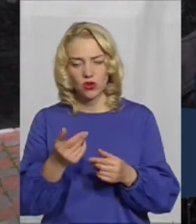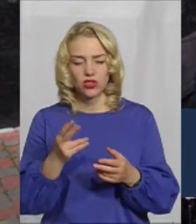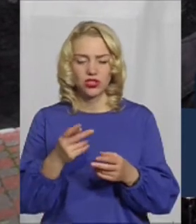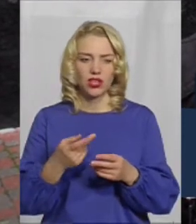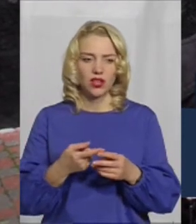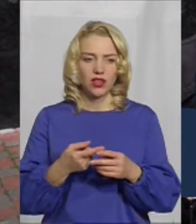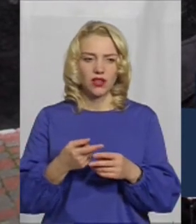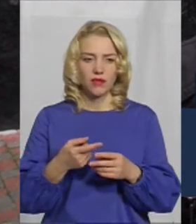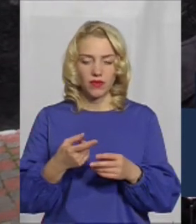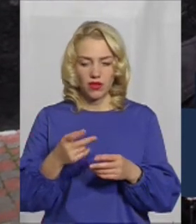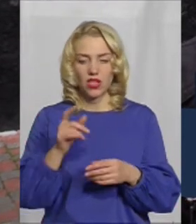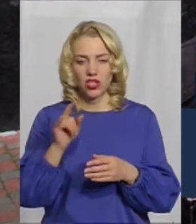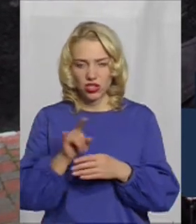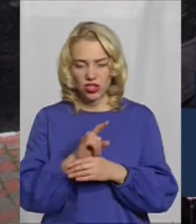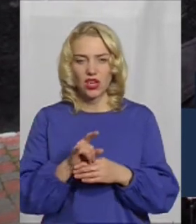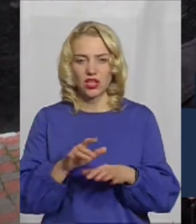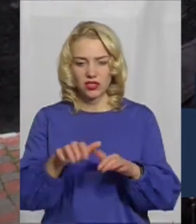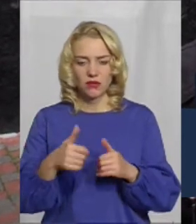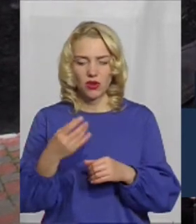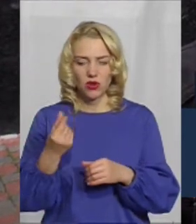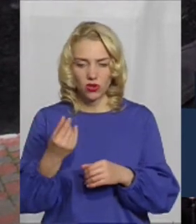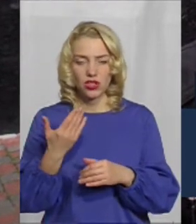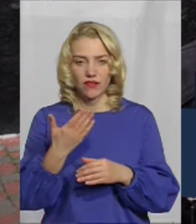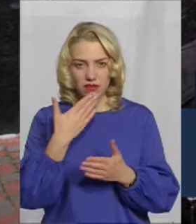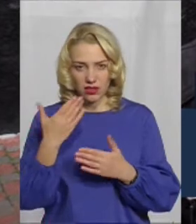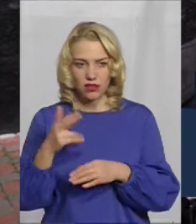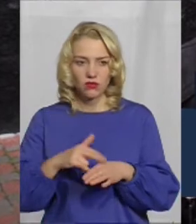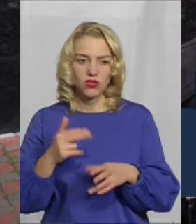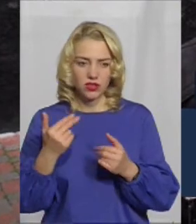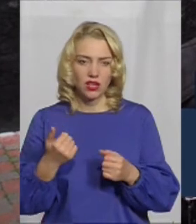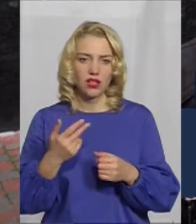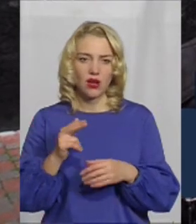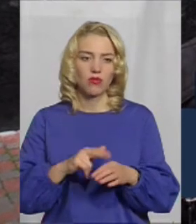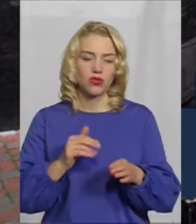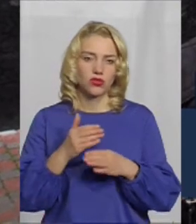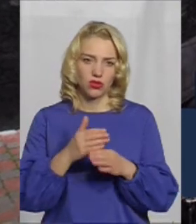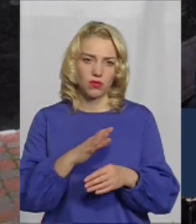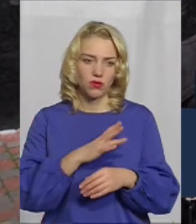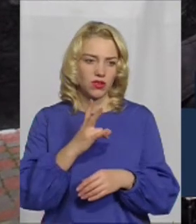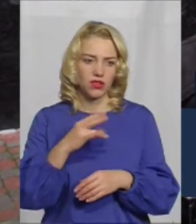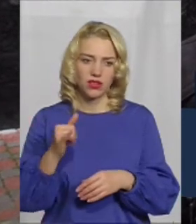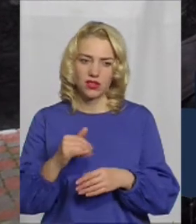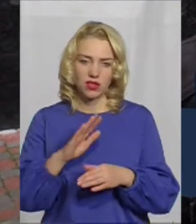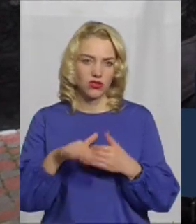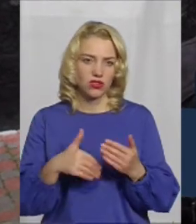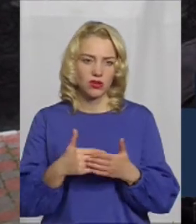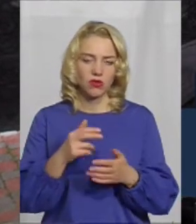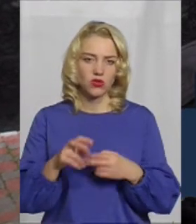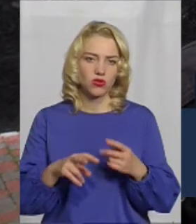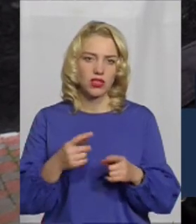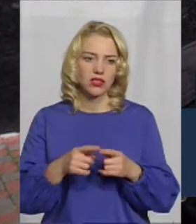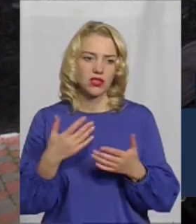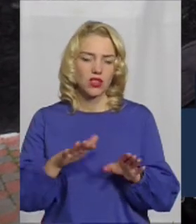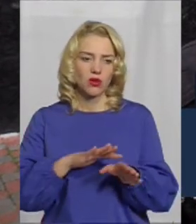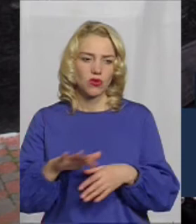Ні, отримали. А ви зверталися до поліції після цього? Так. І поліція допомогла? Ні, ще до цих пів шукають. Це вже пройшло